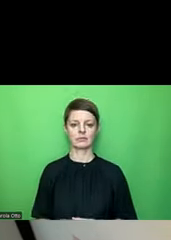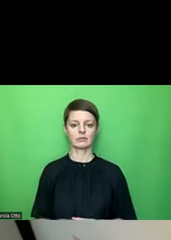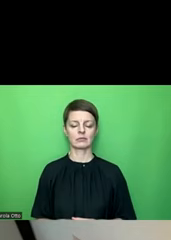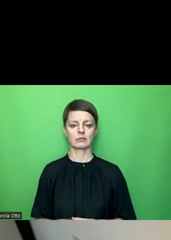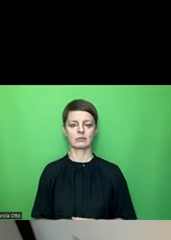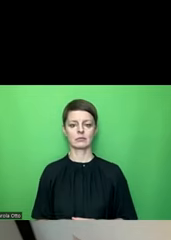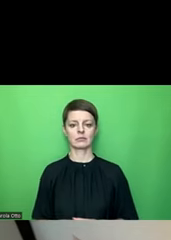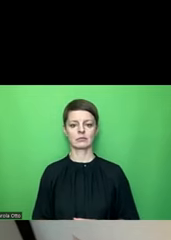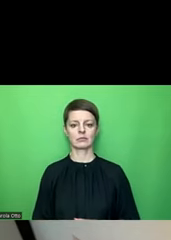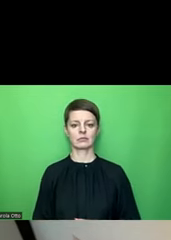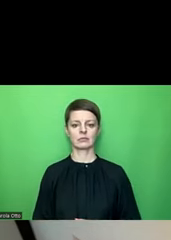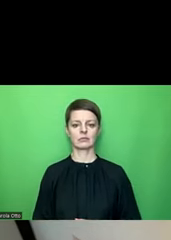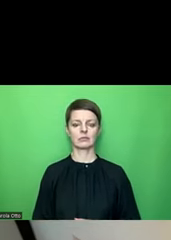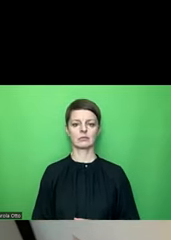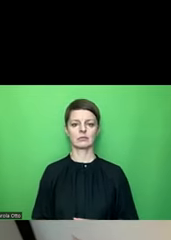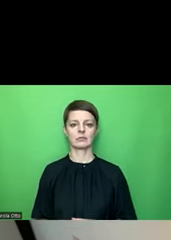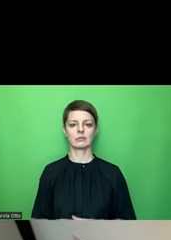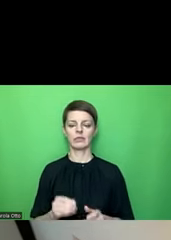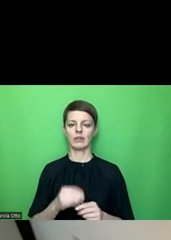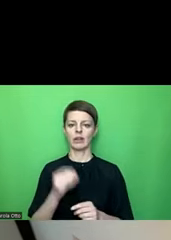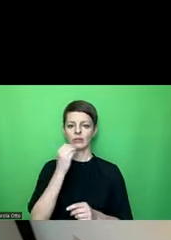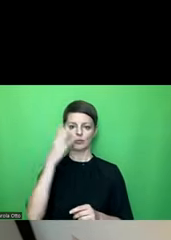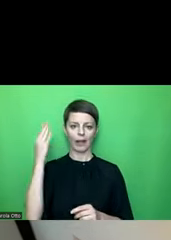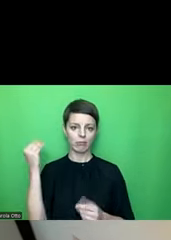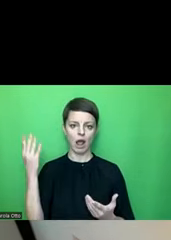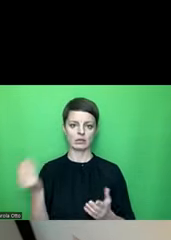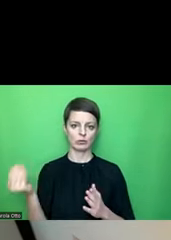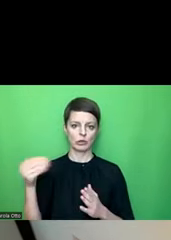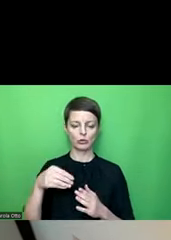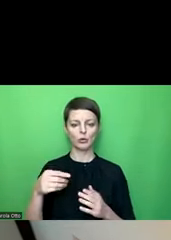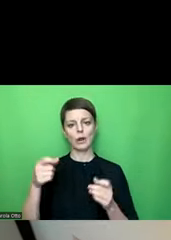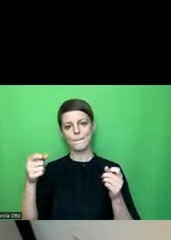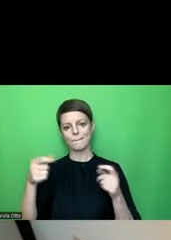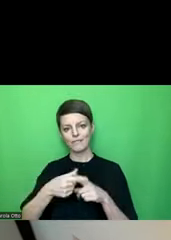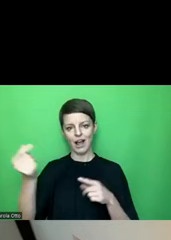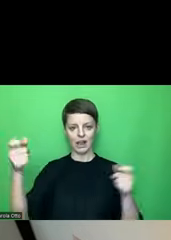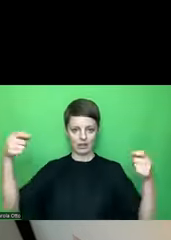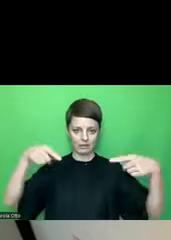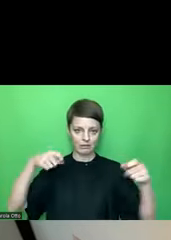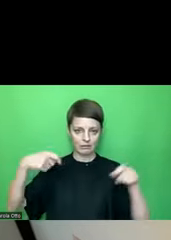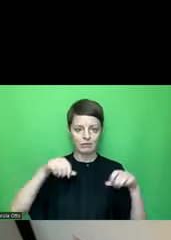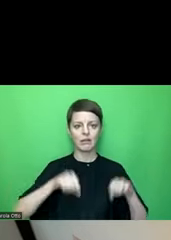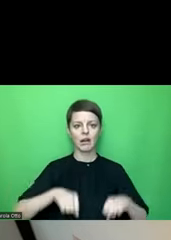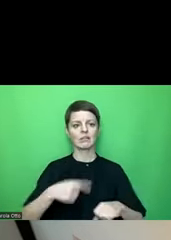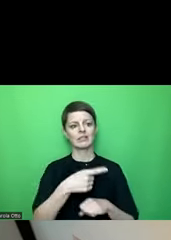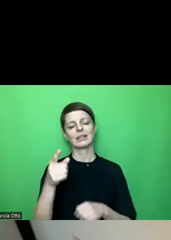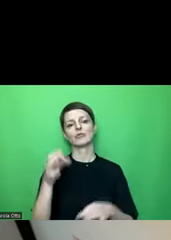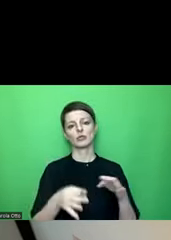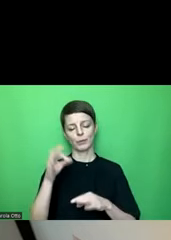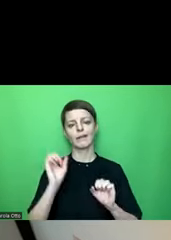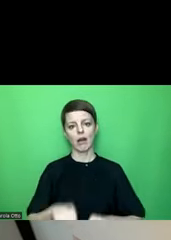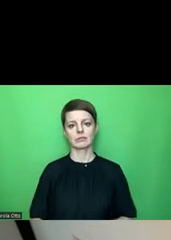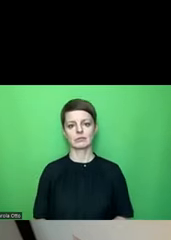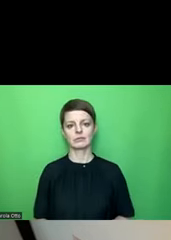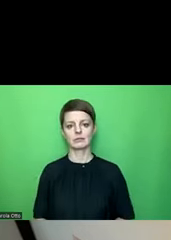die dann aussehen, wie wenn jemand das sprechen würde oder die mit Pfeilen drauf zeigen. Da können Sie selber noch rumspielen, aber